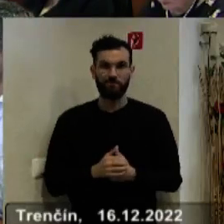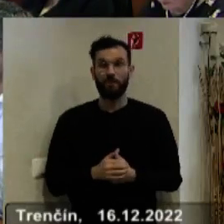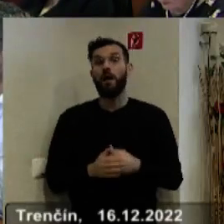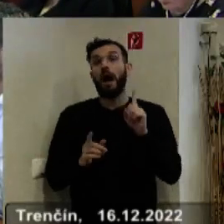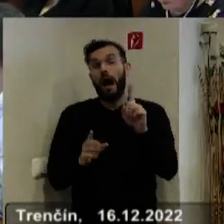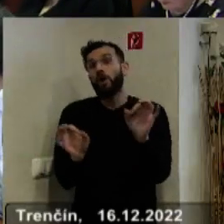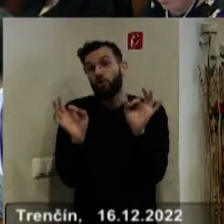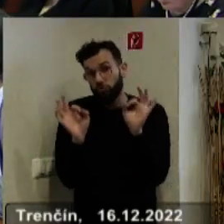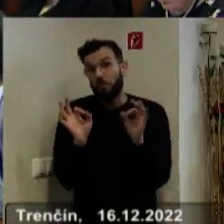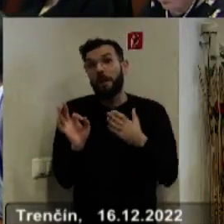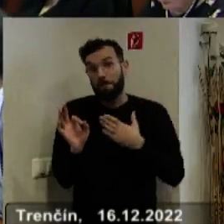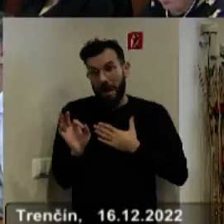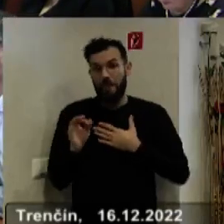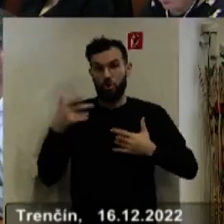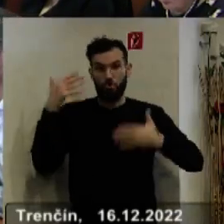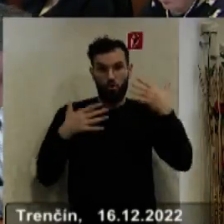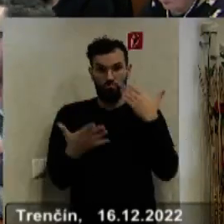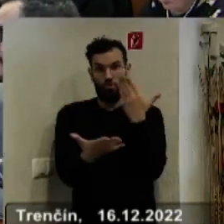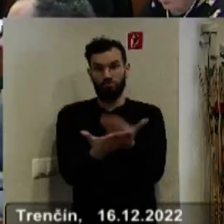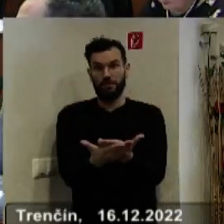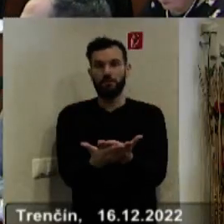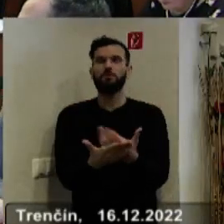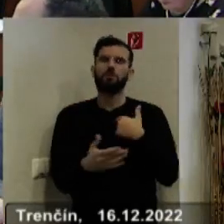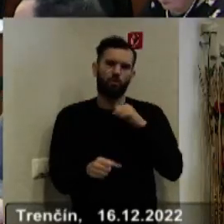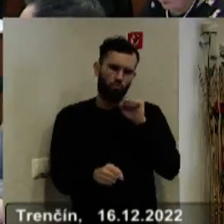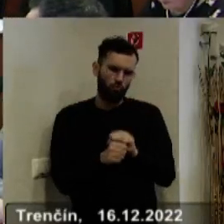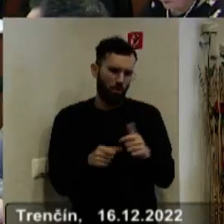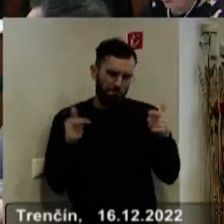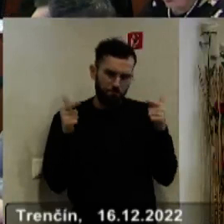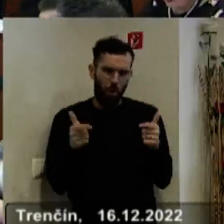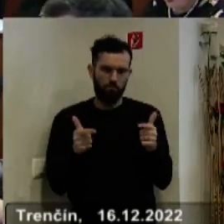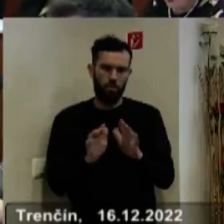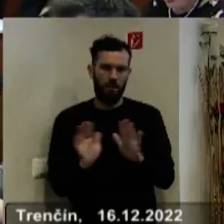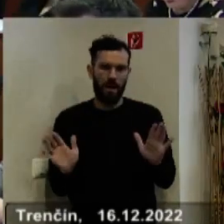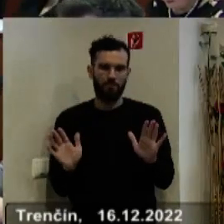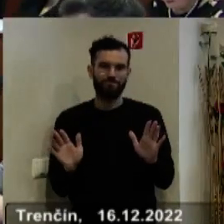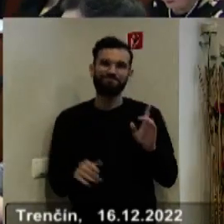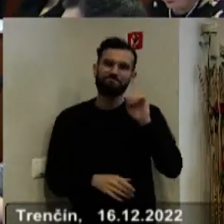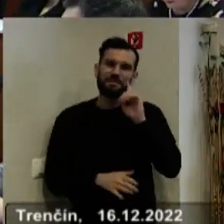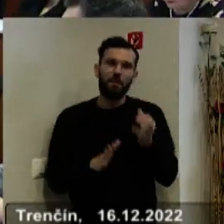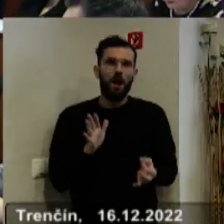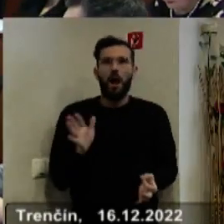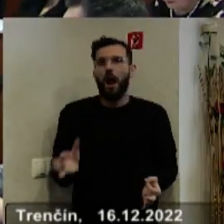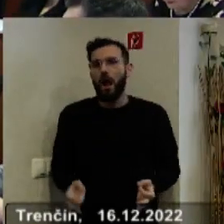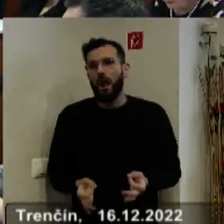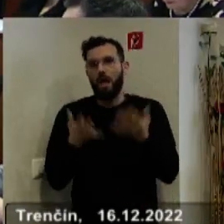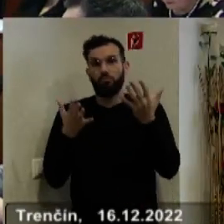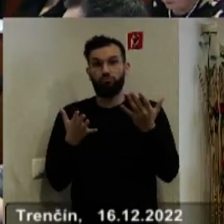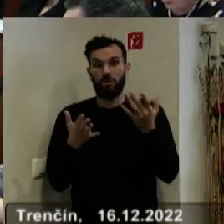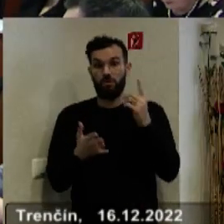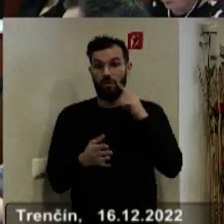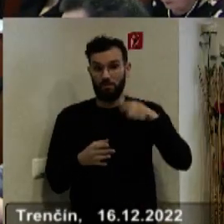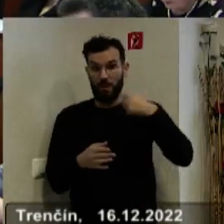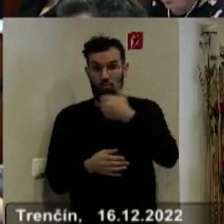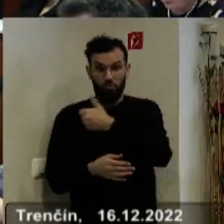Ale je dobré, že máme na stole rozpočet, určite ho podporujem, pretože je lepšie začať kalendárny rok so